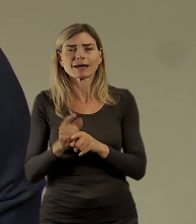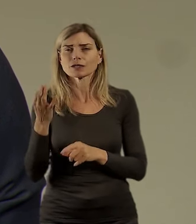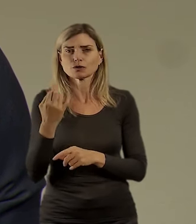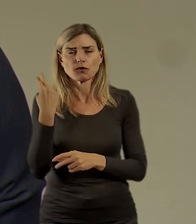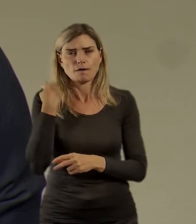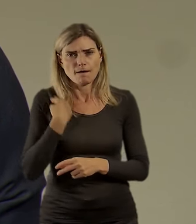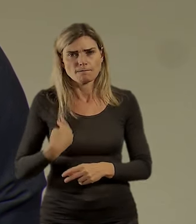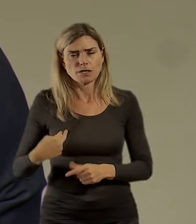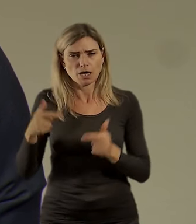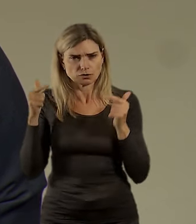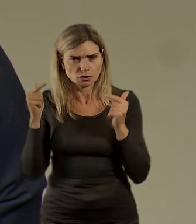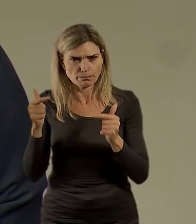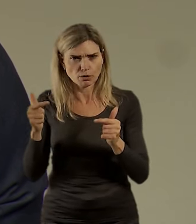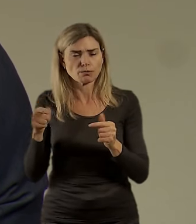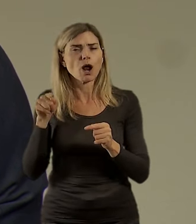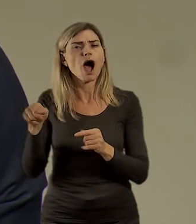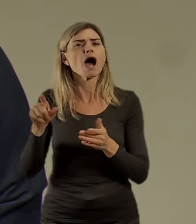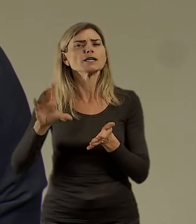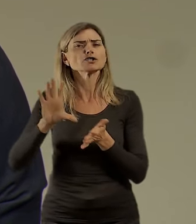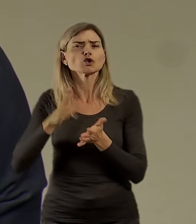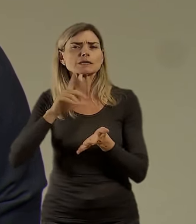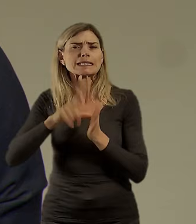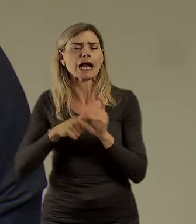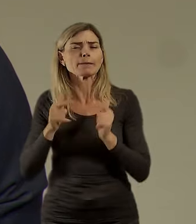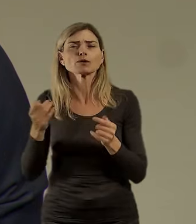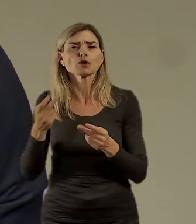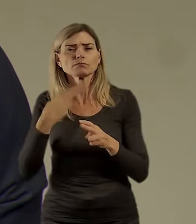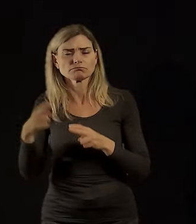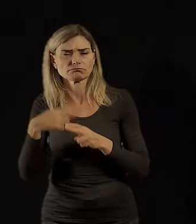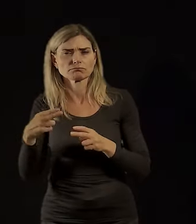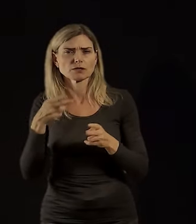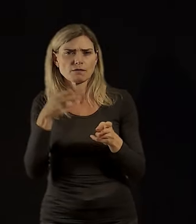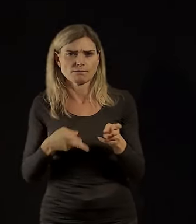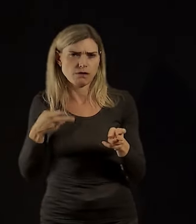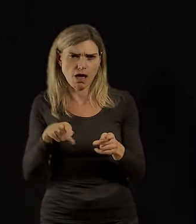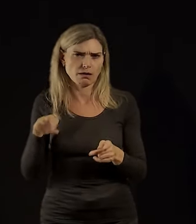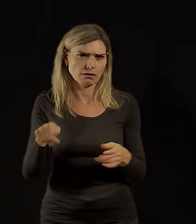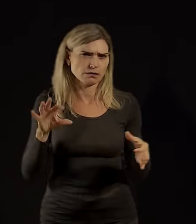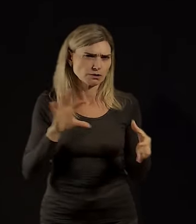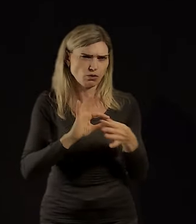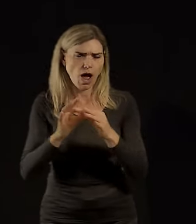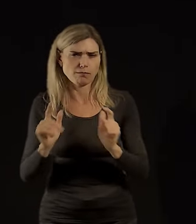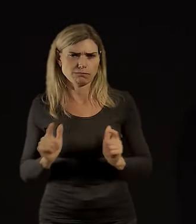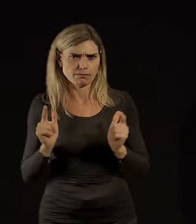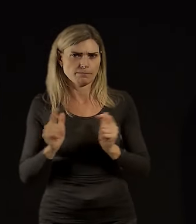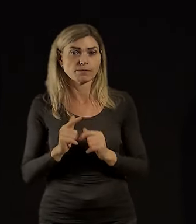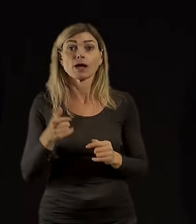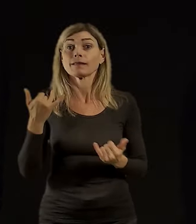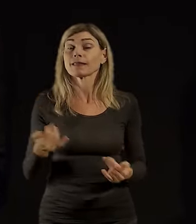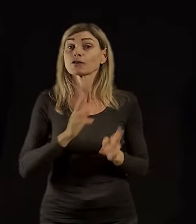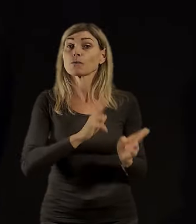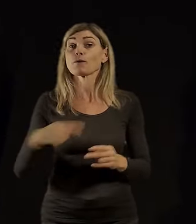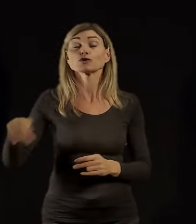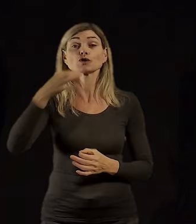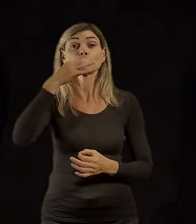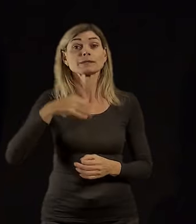železniční dopravní sítě. Dobře. Jak jsem zmiňoval, prostor pro vaše dotazy. To znamená, že pokud se chcete na něco zeptat, tak máte